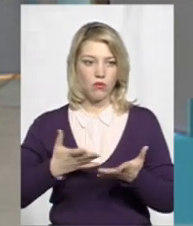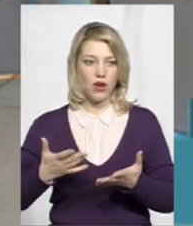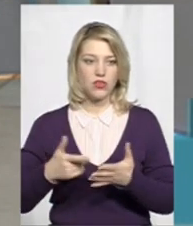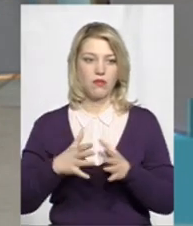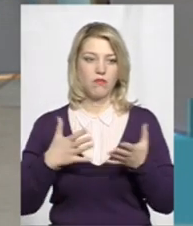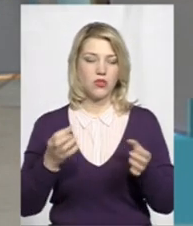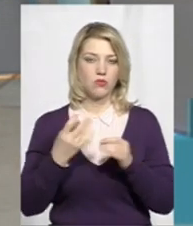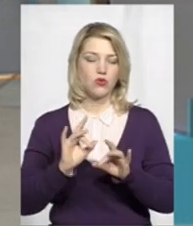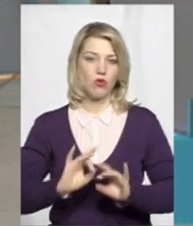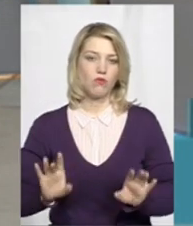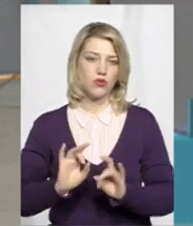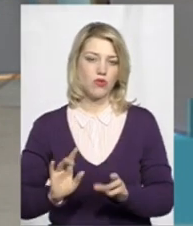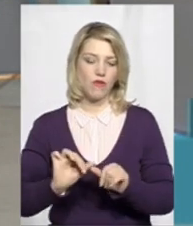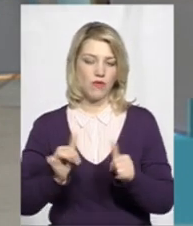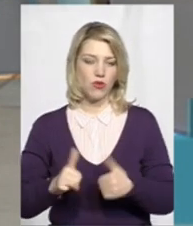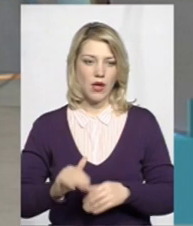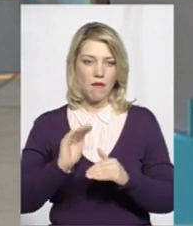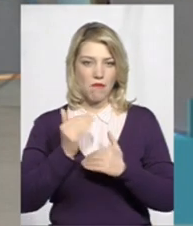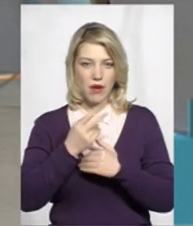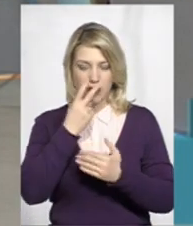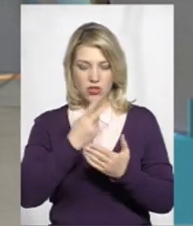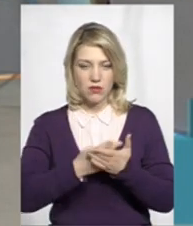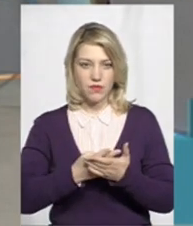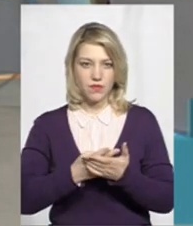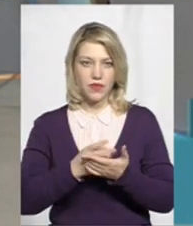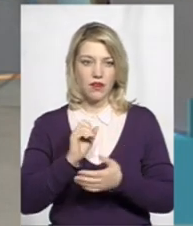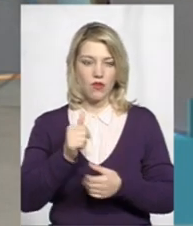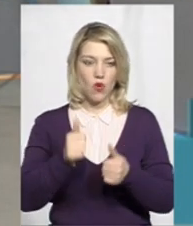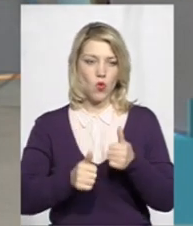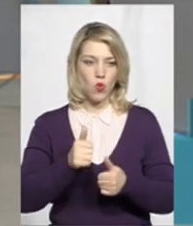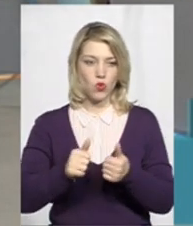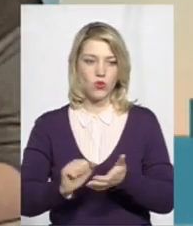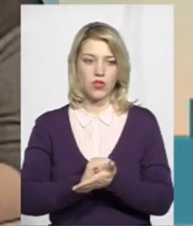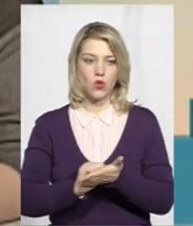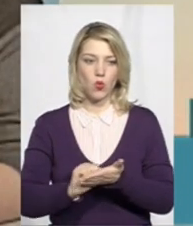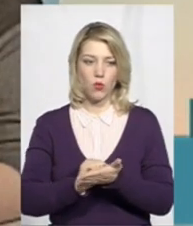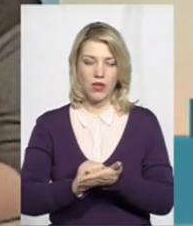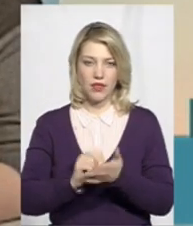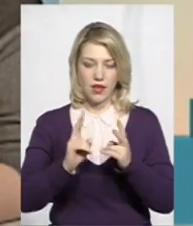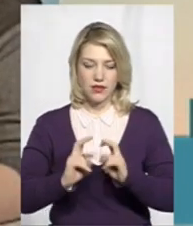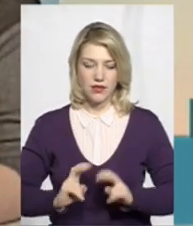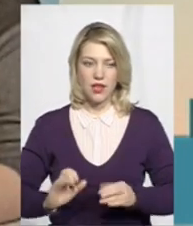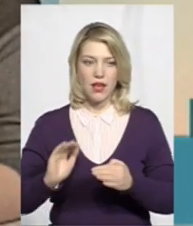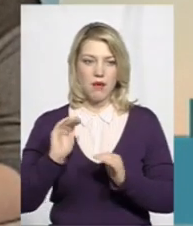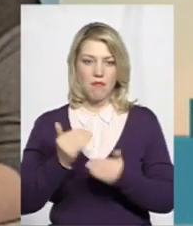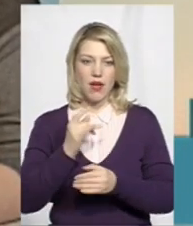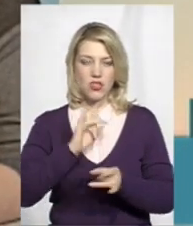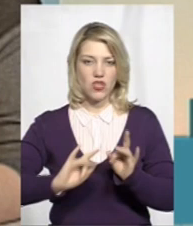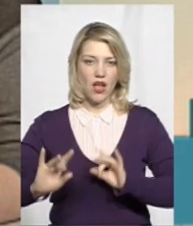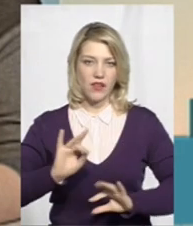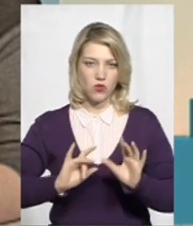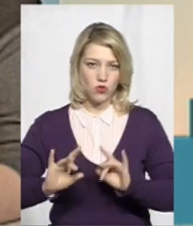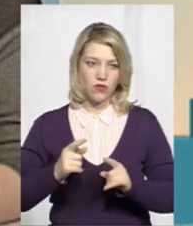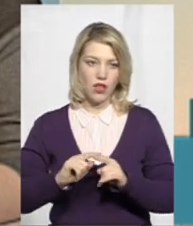описовий формат. Менше заглядалося в конкурсну документацію, менше вона аналізувалася. Плюс,